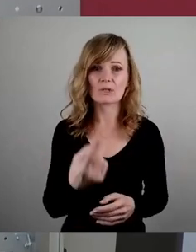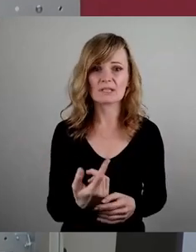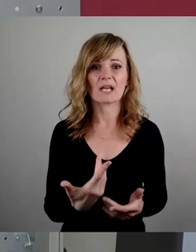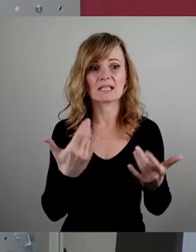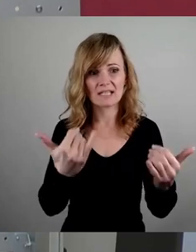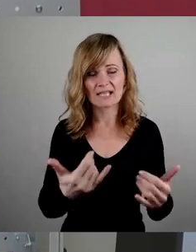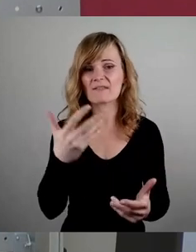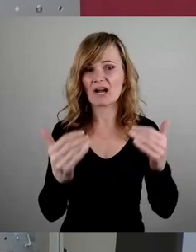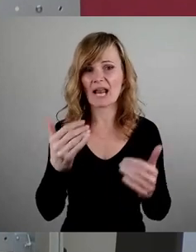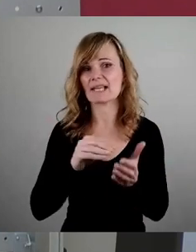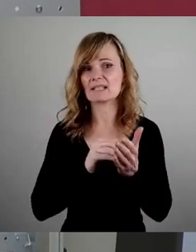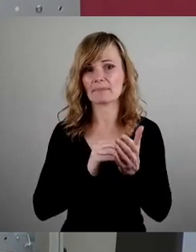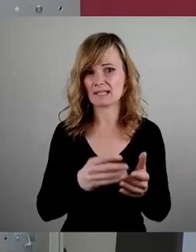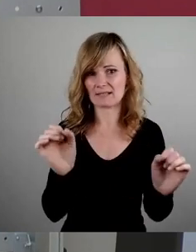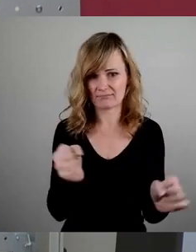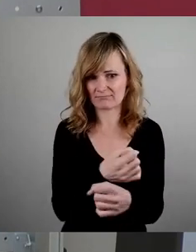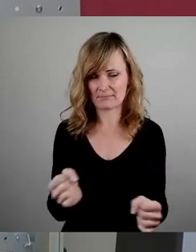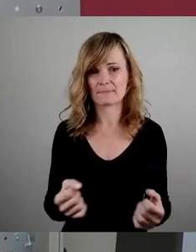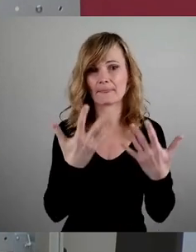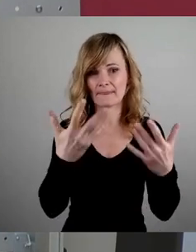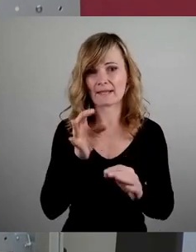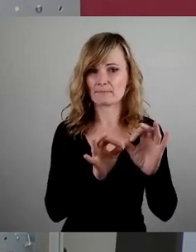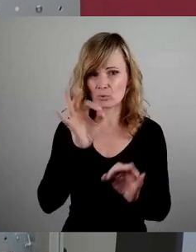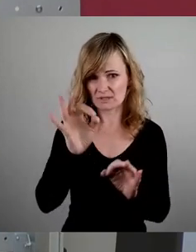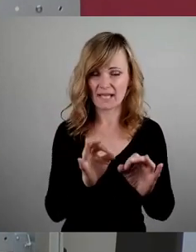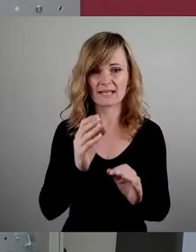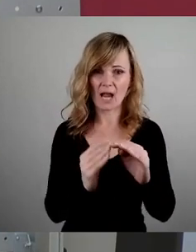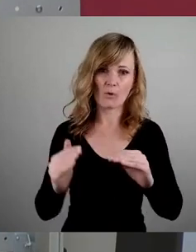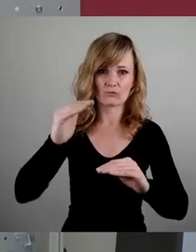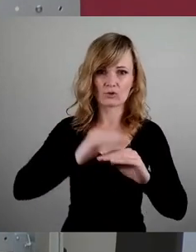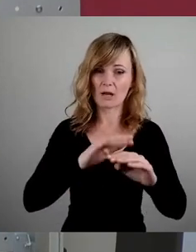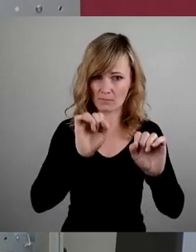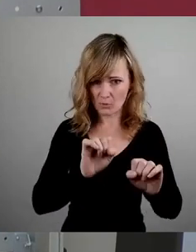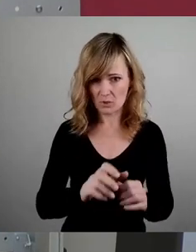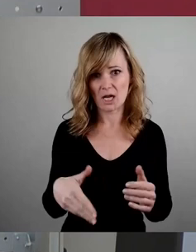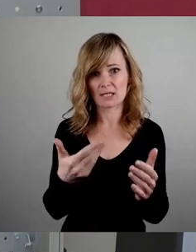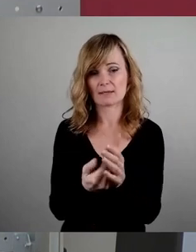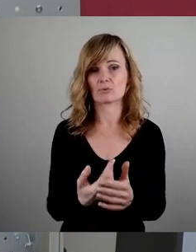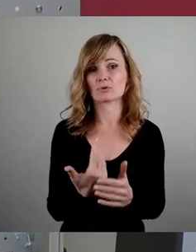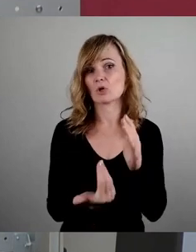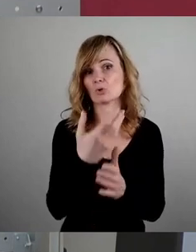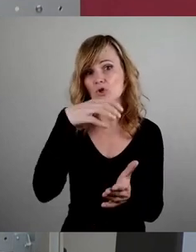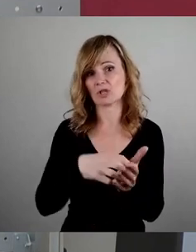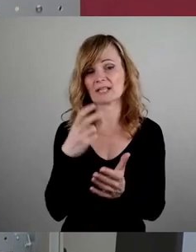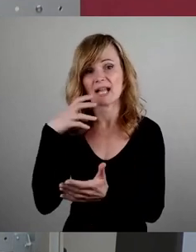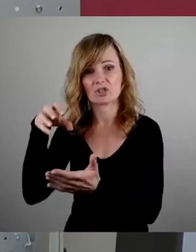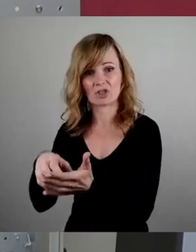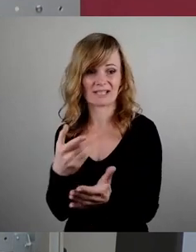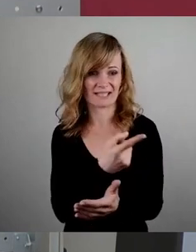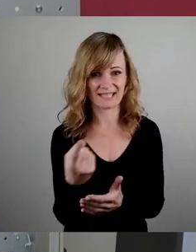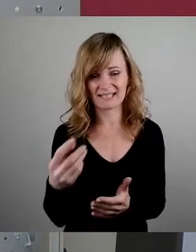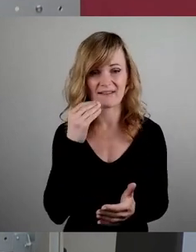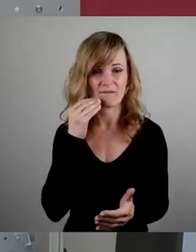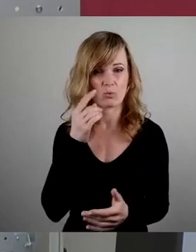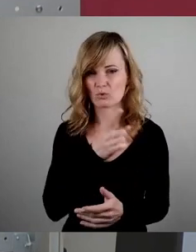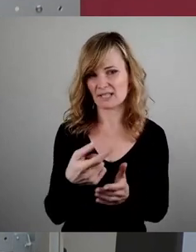entsprechenden ortsüblichen Mieten mit 10 Prozent Aufschlag angeboten werden können. Gerade in der Neustadt sind das eben nicht diese Wohnungen, die als bezahlbarer Wohnraum